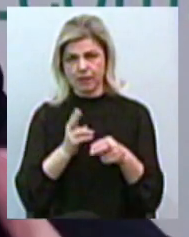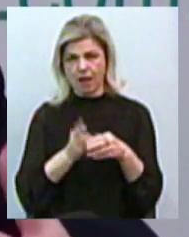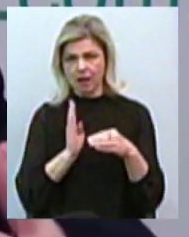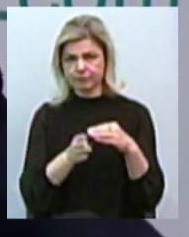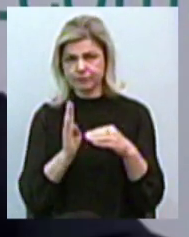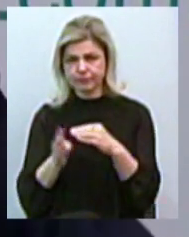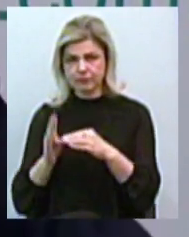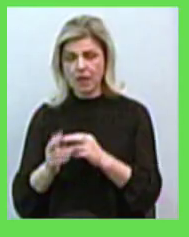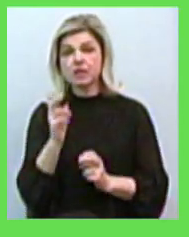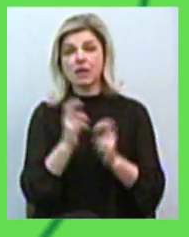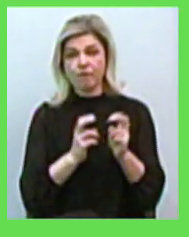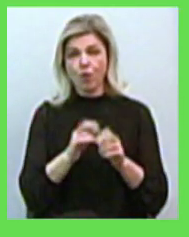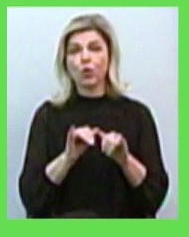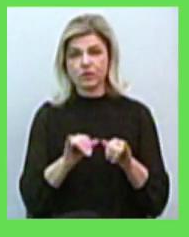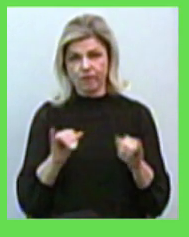Завод розвивається.